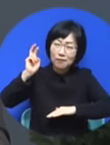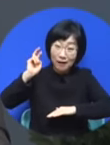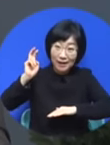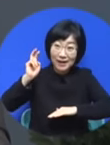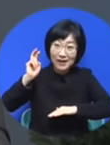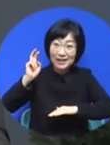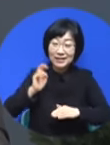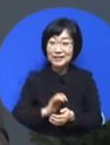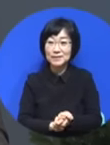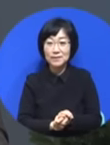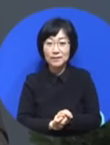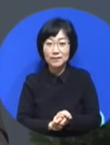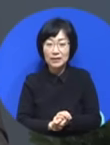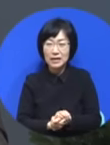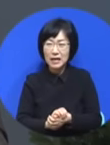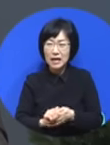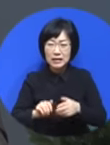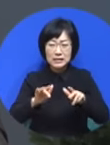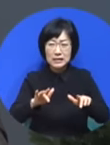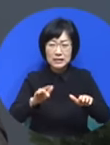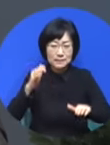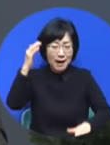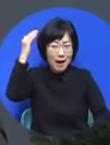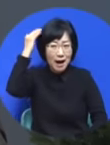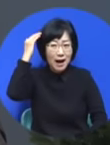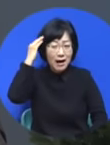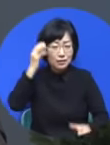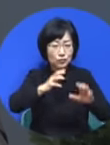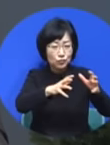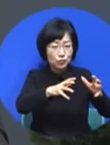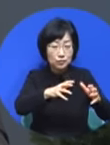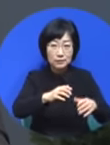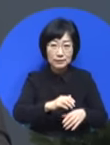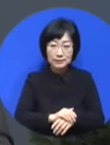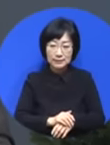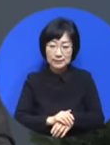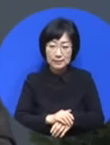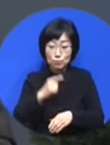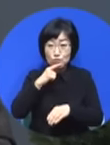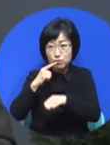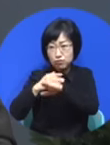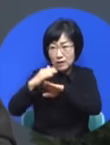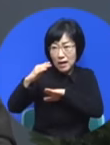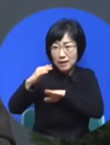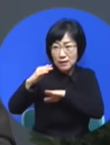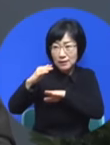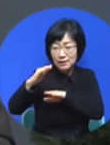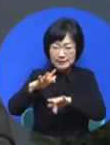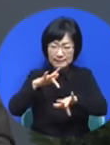정말로 이게 지금 악한 망이가 한국, 북한 공격하지 못하도록 기도해야 되지 않냐.